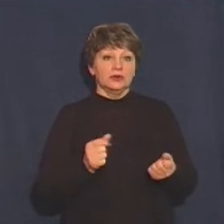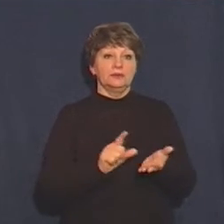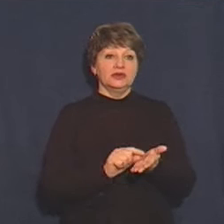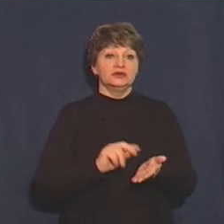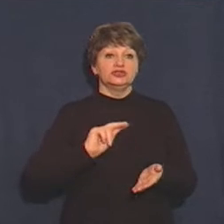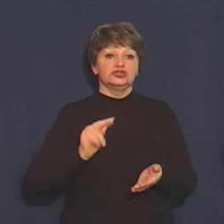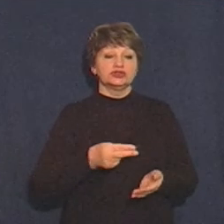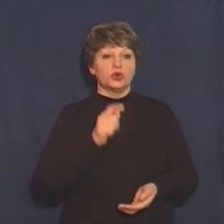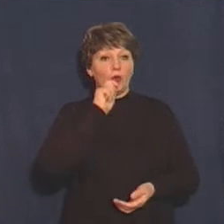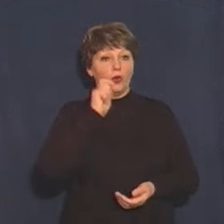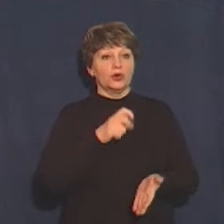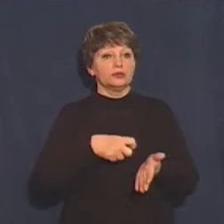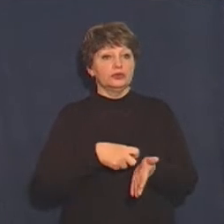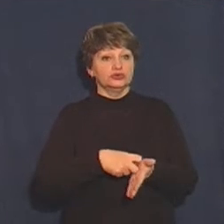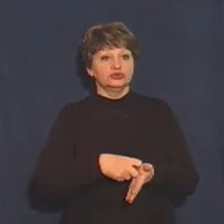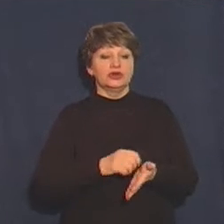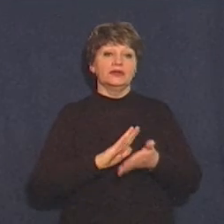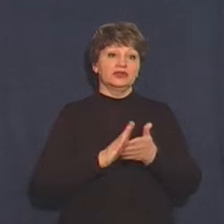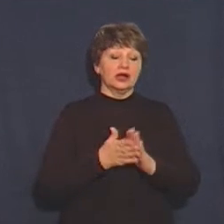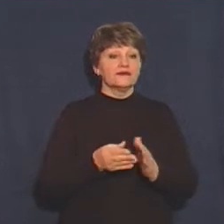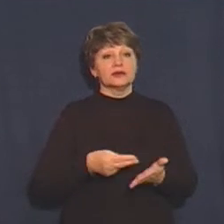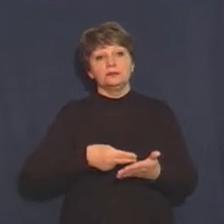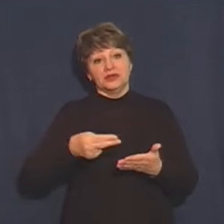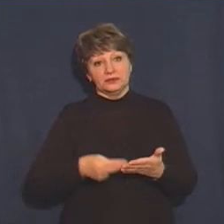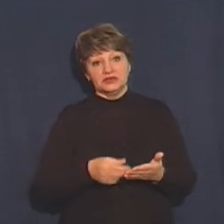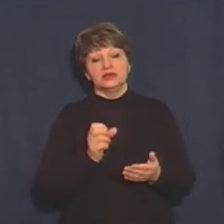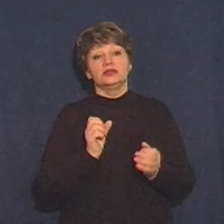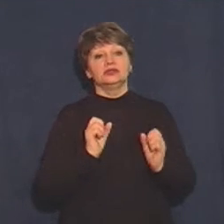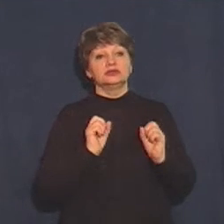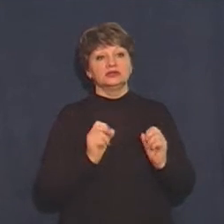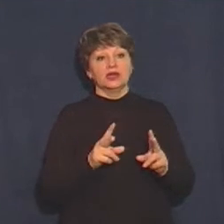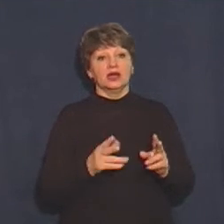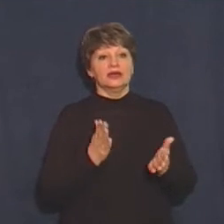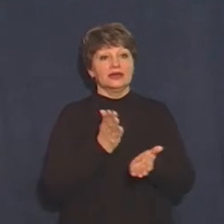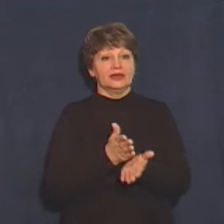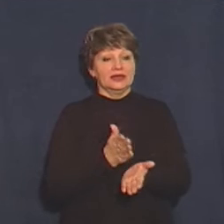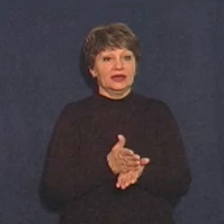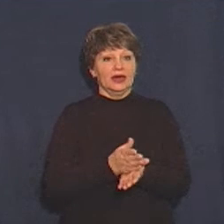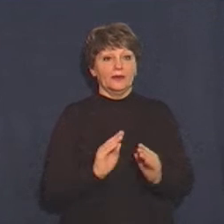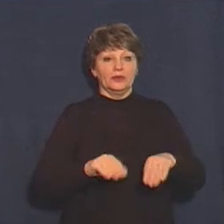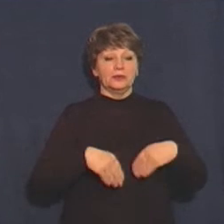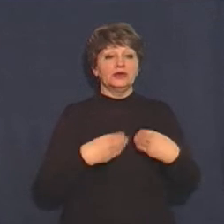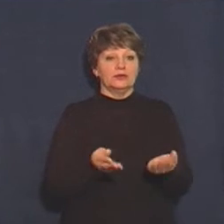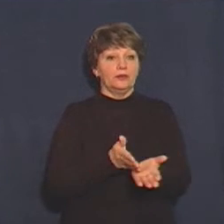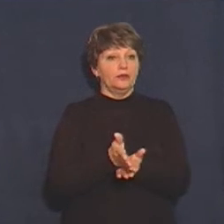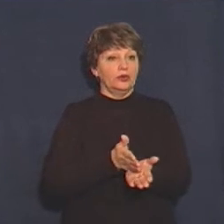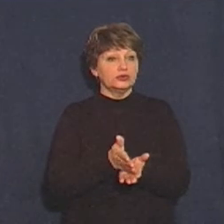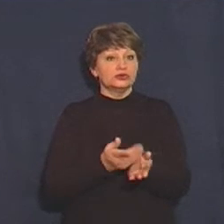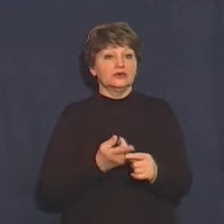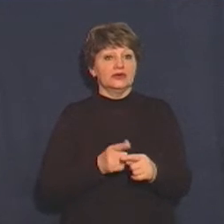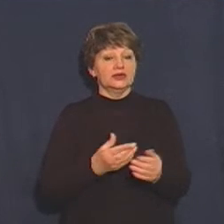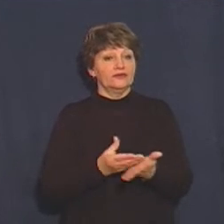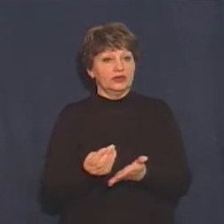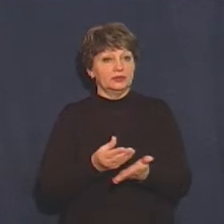Укрпошту. І договір підписаний, так як вони є одним монополістом, надавачем послуг, саме виплати